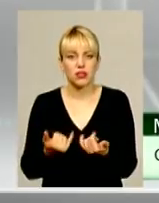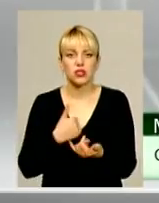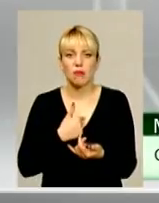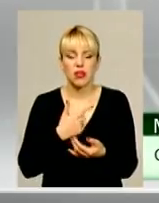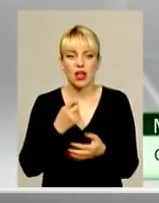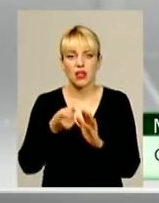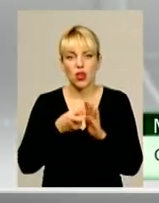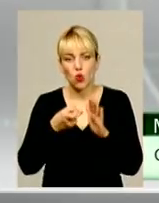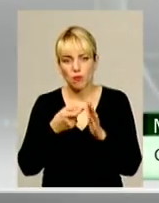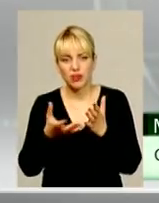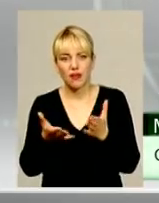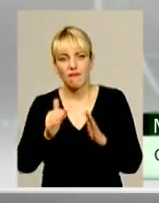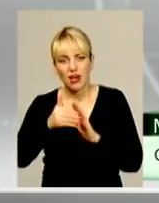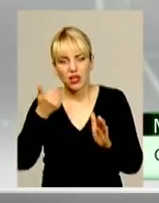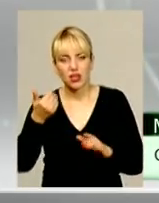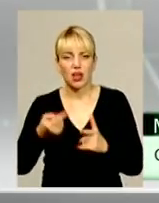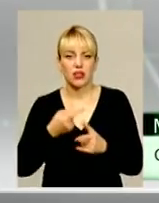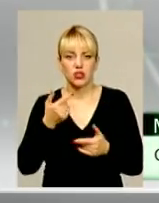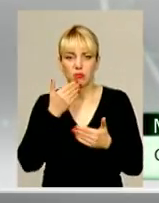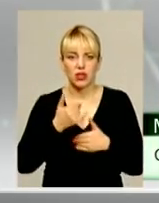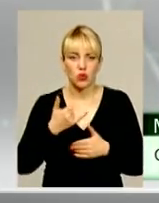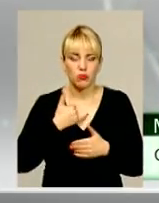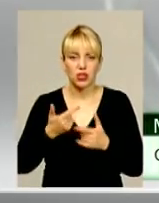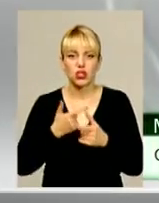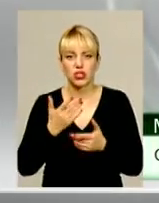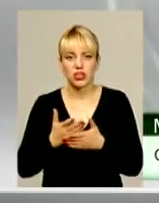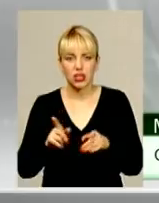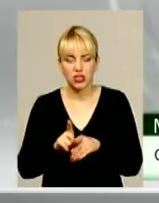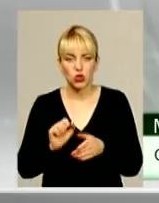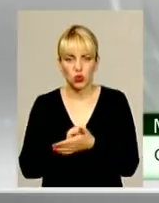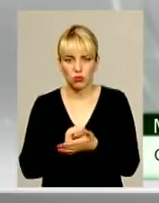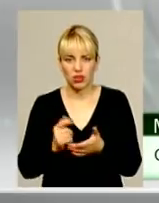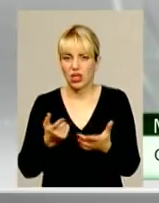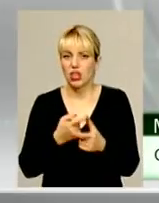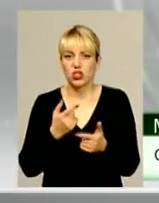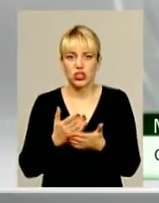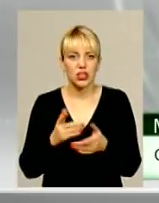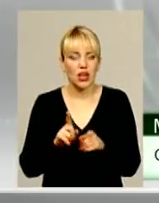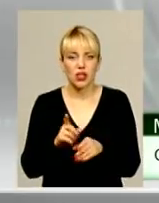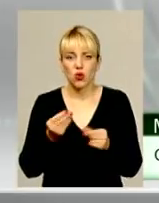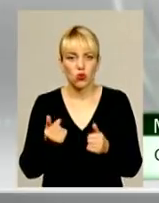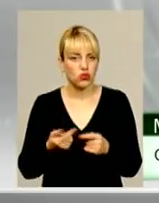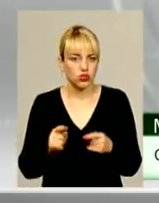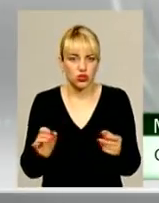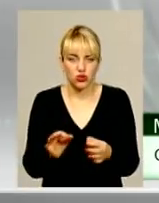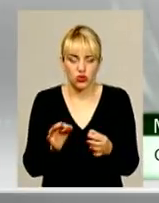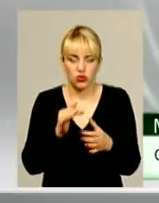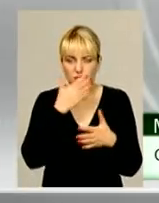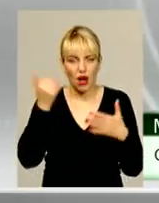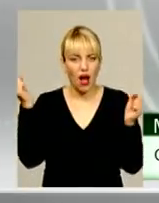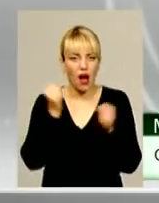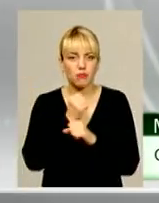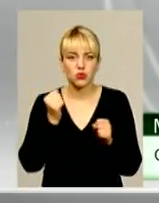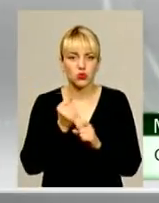допит один викликали? Чи запитали в мене, чи є такий документ, чи є такі кошти, чи щось? Ніхто нічого, це взагалі абсолютно повний.